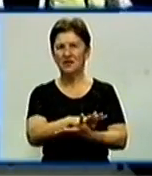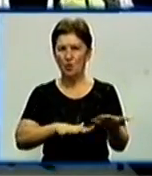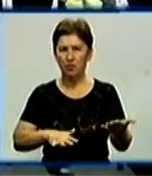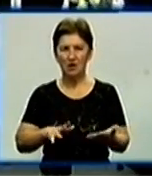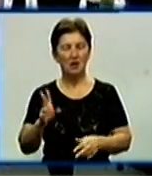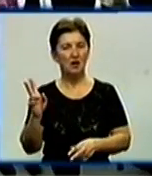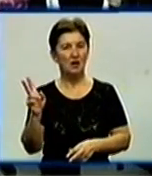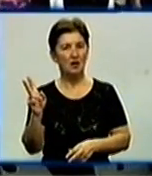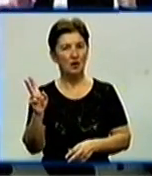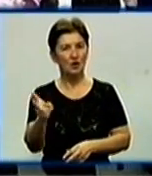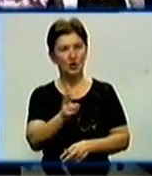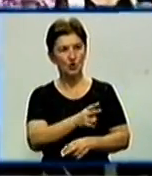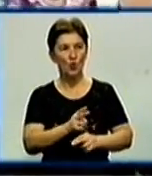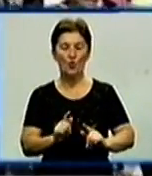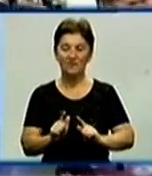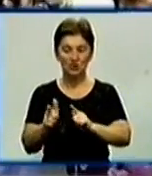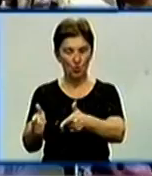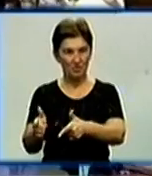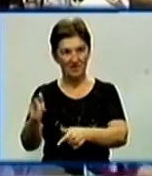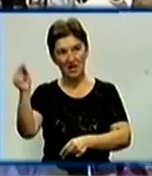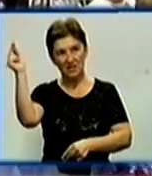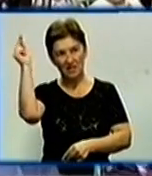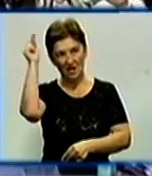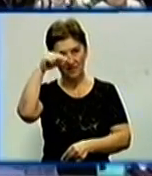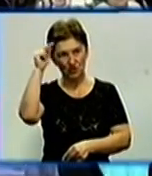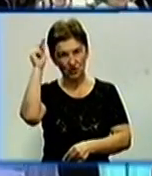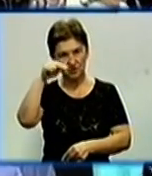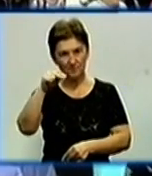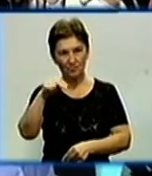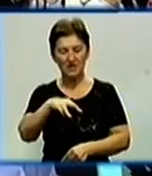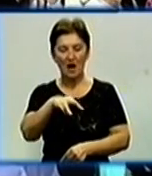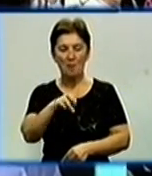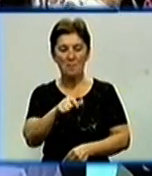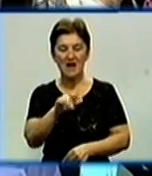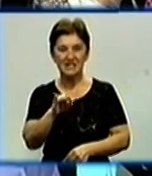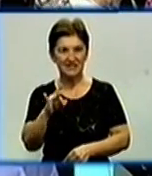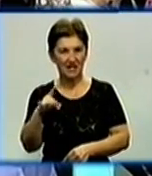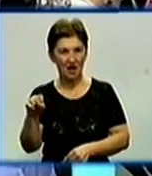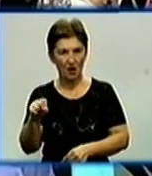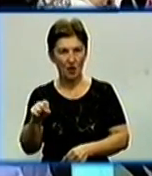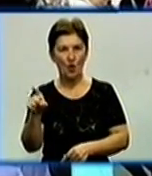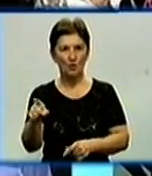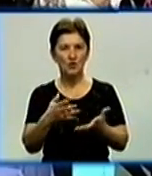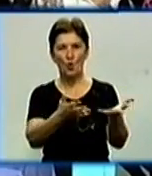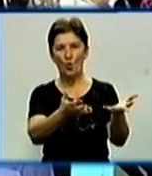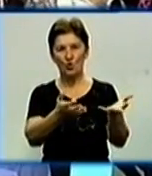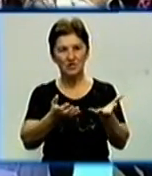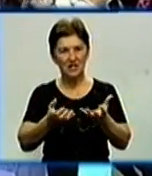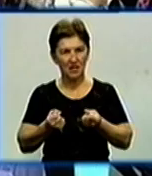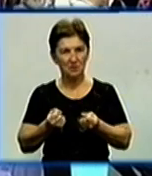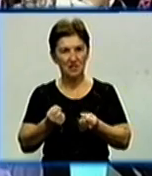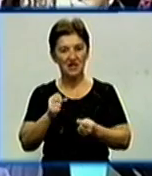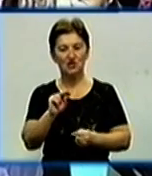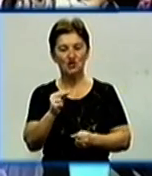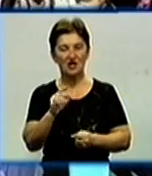хто вступив на навчання на магістра, спеціаліста, продовжують навчання. Вони отримали в червні